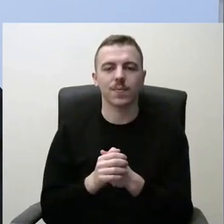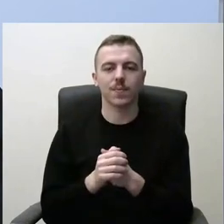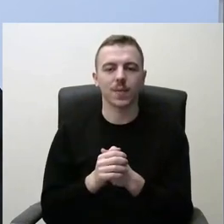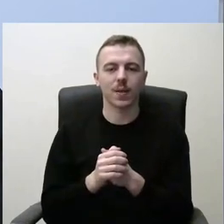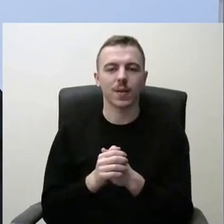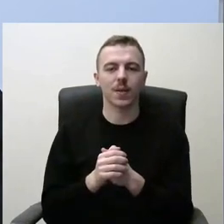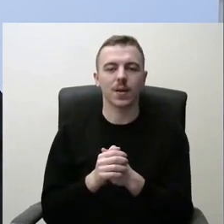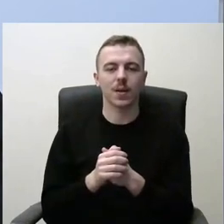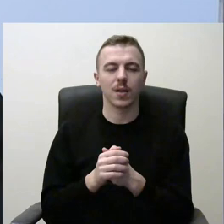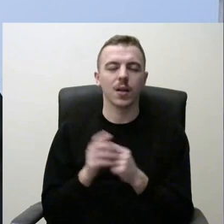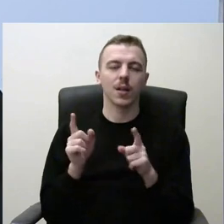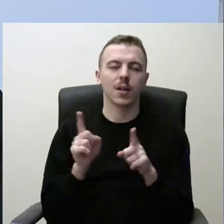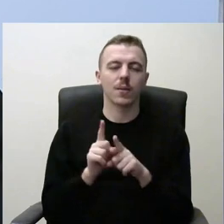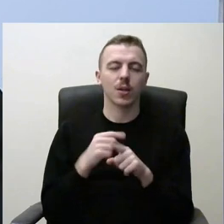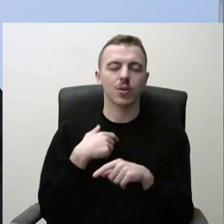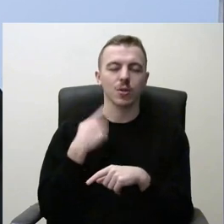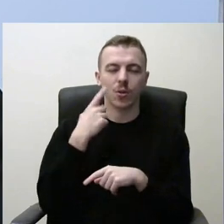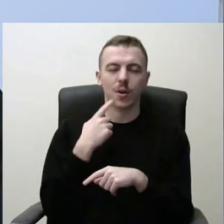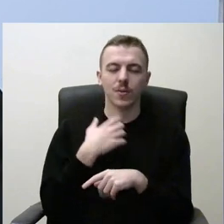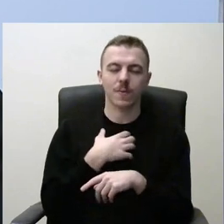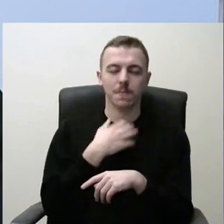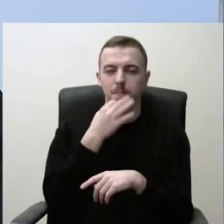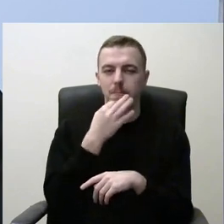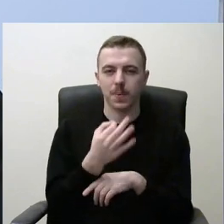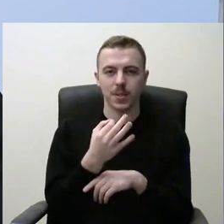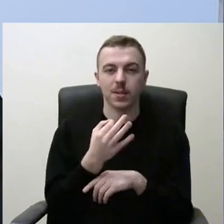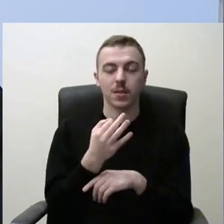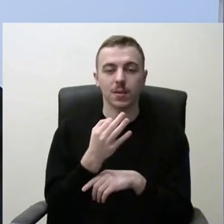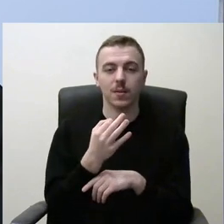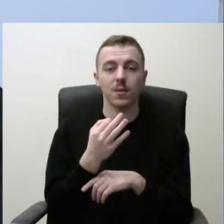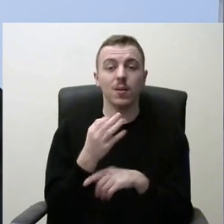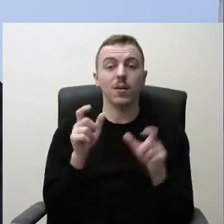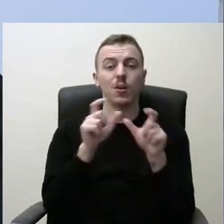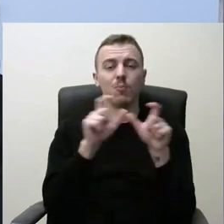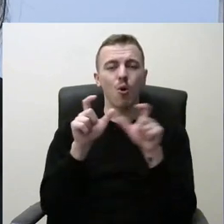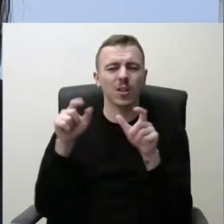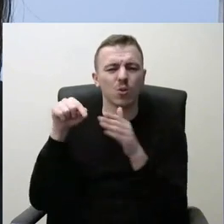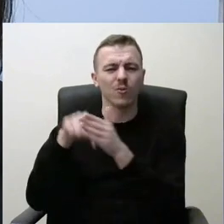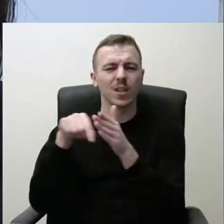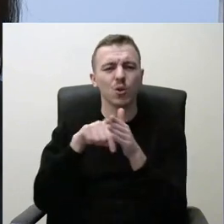dar aš vis tik labai norėčiau pažymėti, kad mokyklų viduje